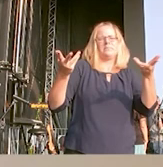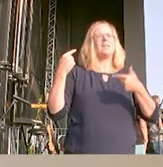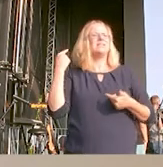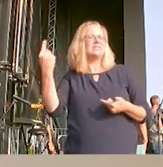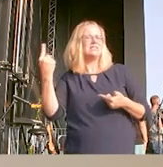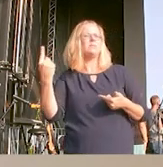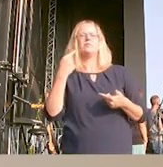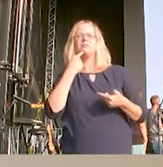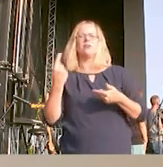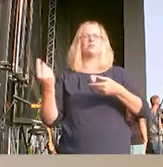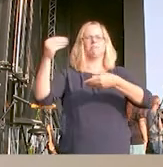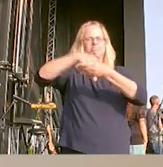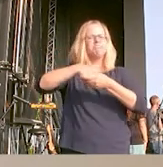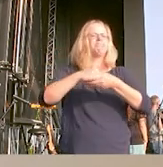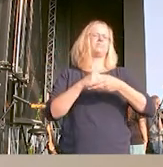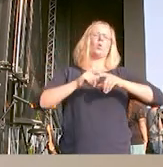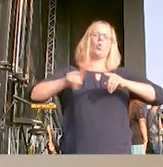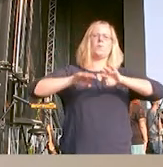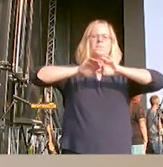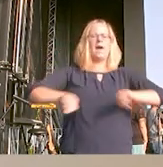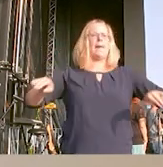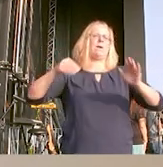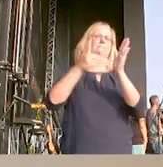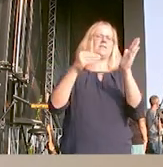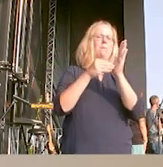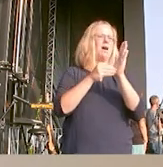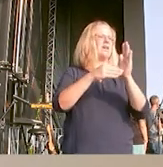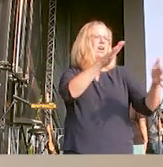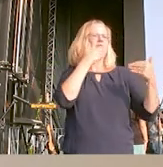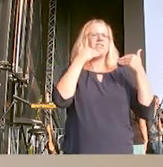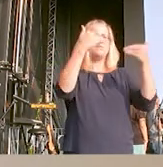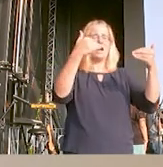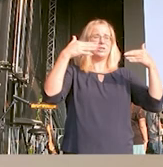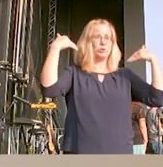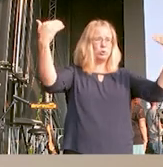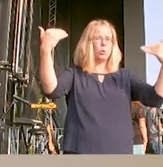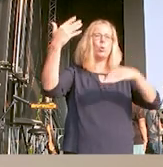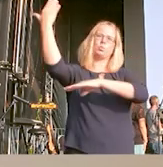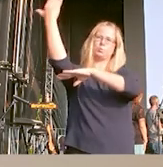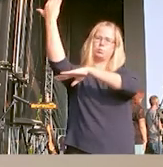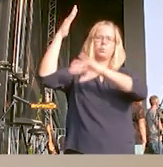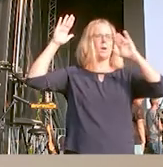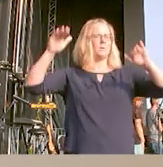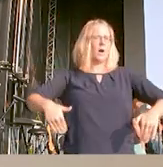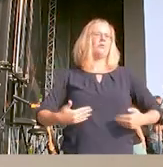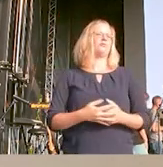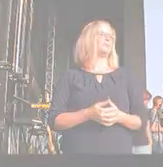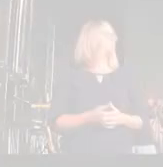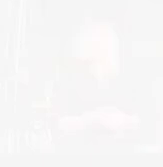Bestandteil von unteilbar. Danke, dass ich auf diesem Wege zu euch reden durfte.